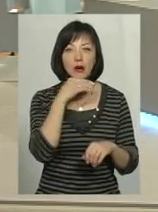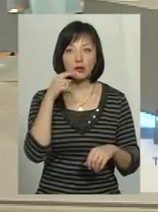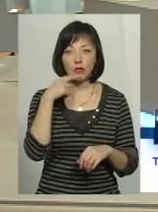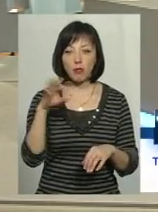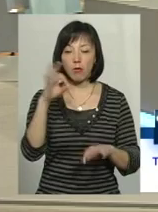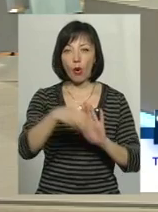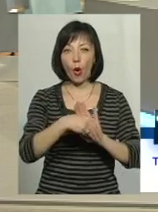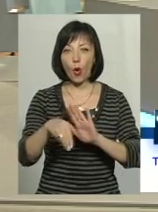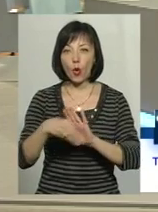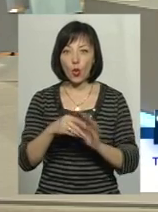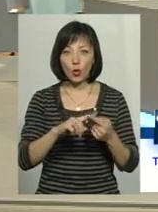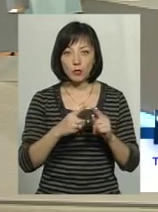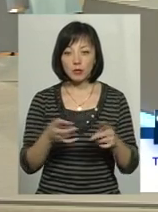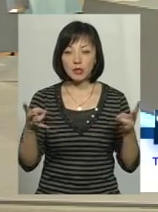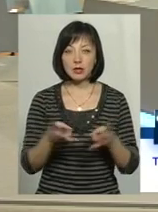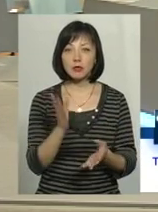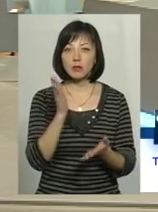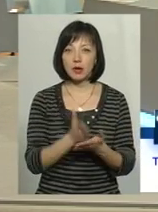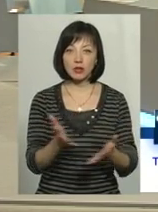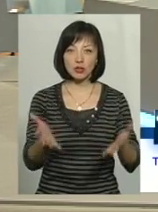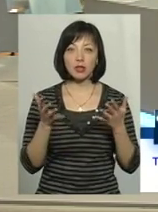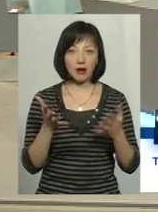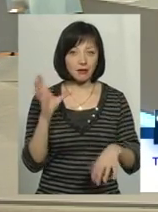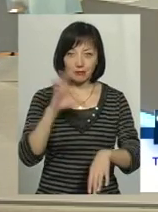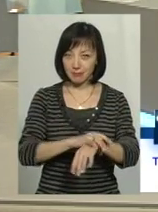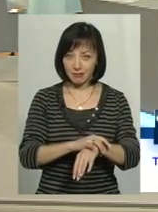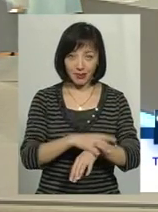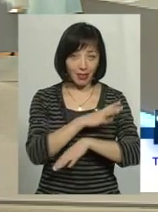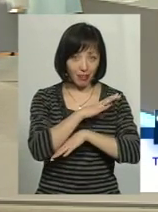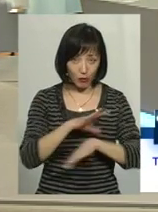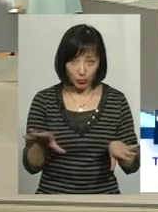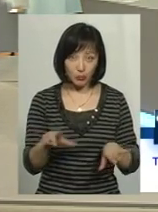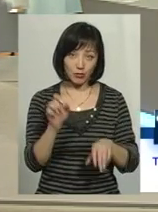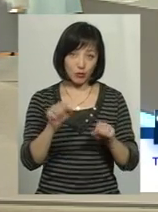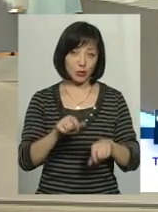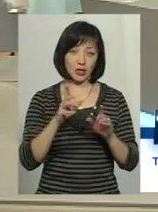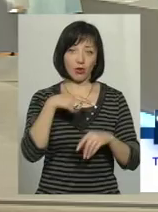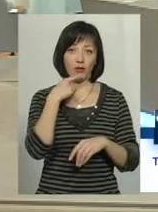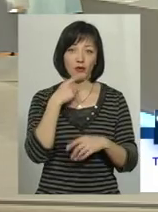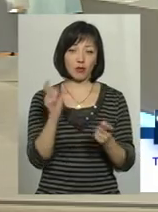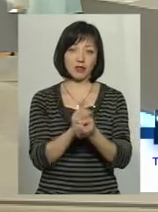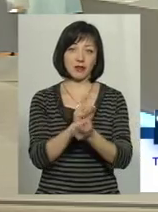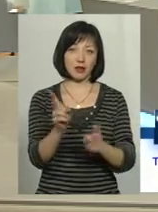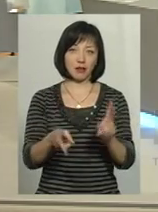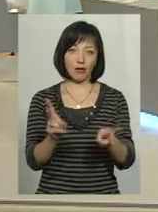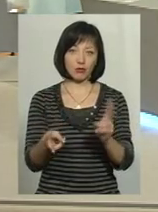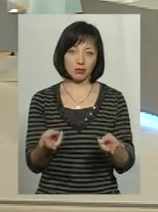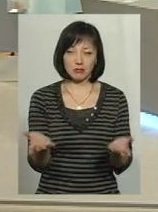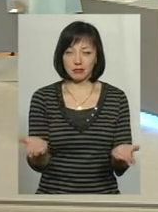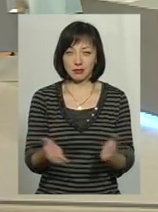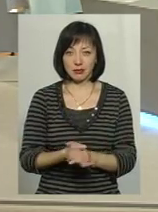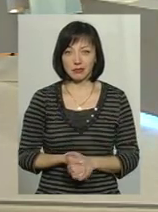корупцію, але потрібно мати чіткий фанг. Коли зловив за рукав. Коли не зловив за рукав, ти можеш про це тільки посваритись на кухні і пожуритись.